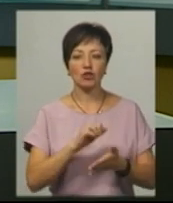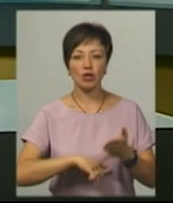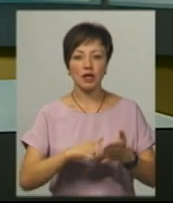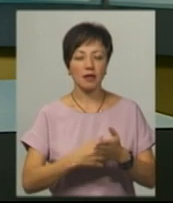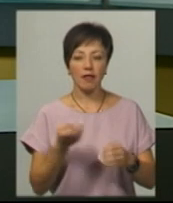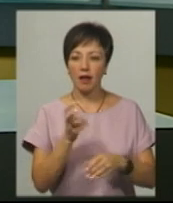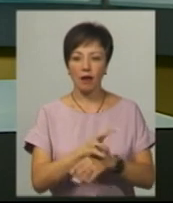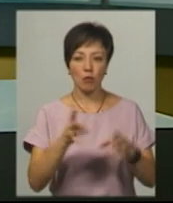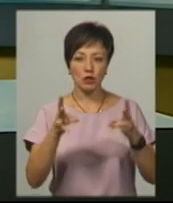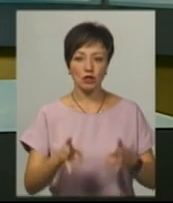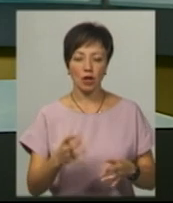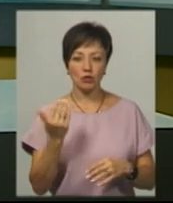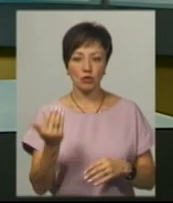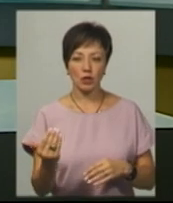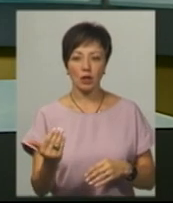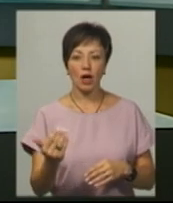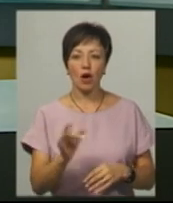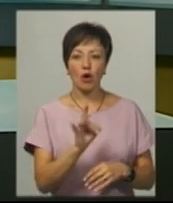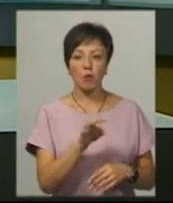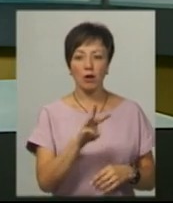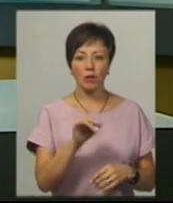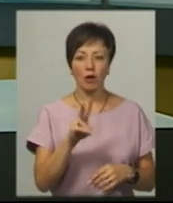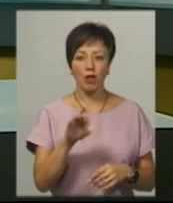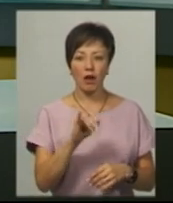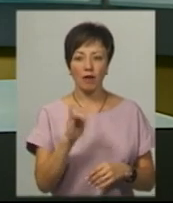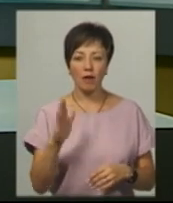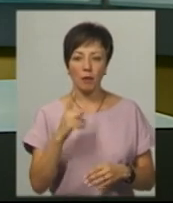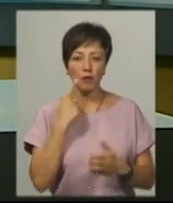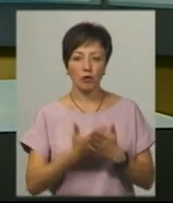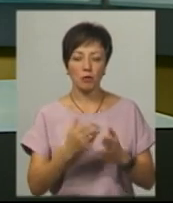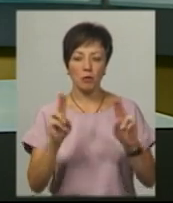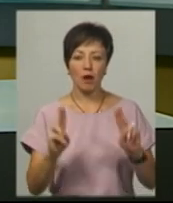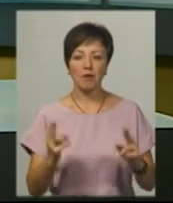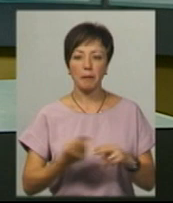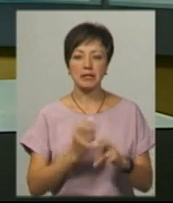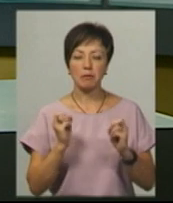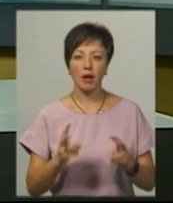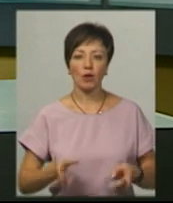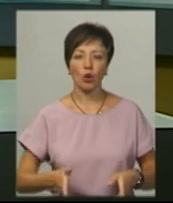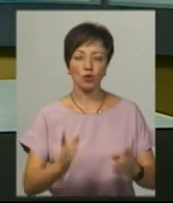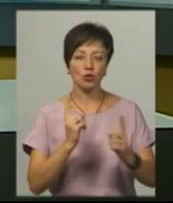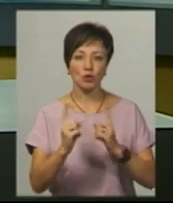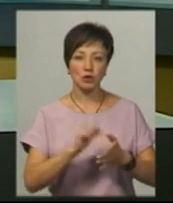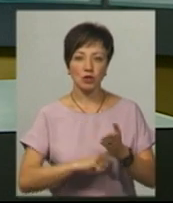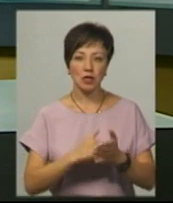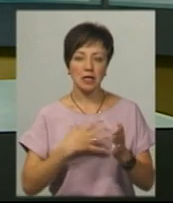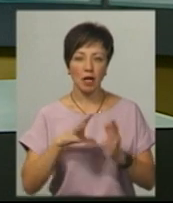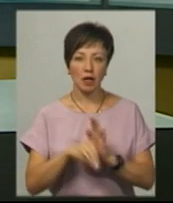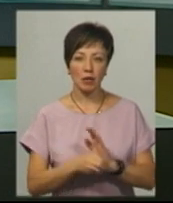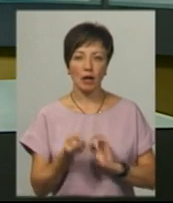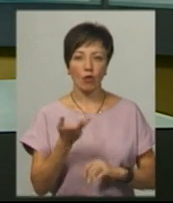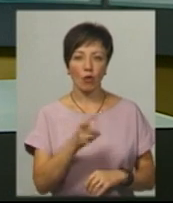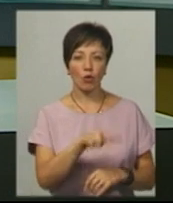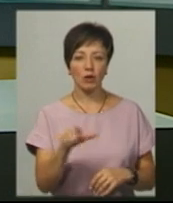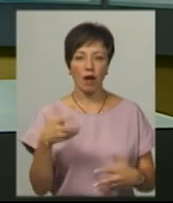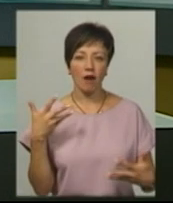наявку постраждалої сторони. Нагадаю, Романа Миколаєва підозрюють у порушенні правил безпеки дорожнього руху, що спроцінило загибель кількох людей.